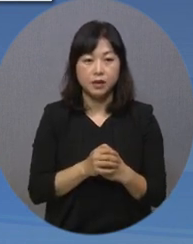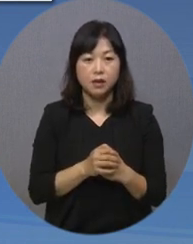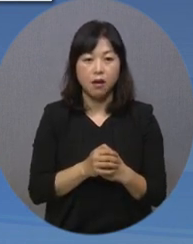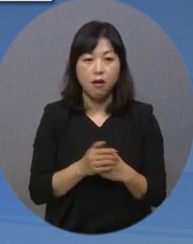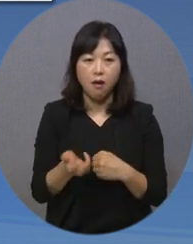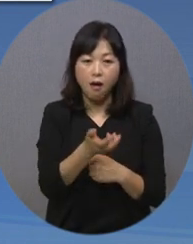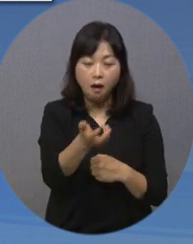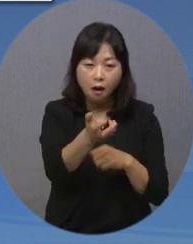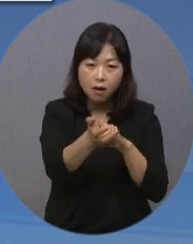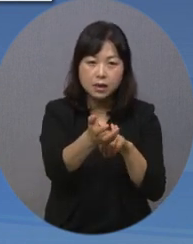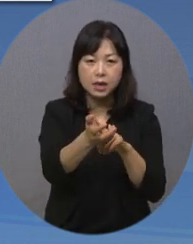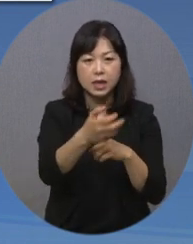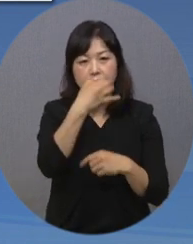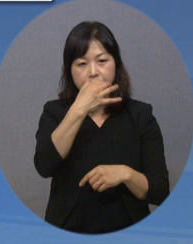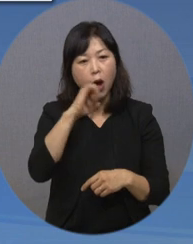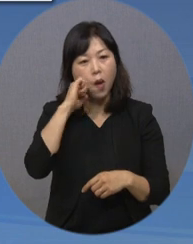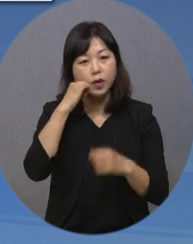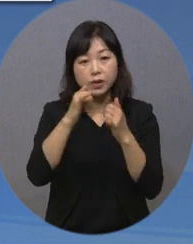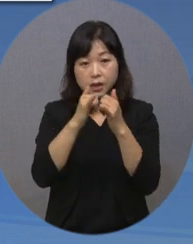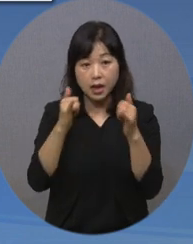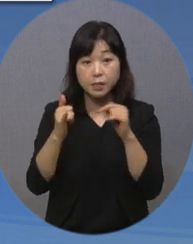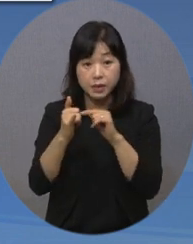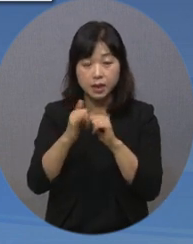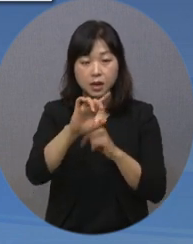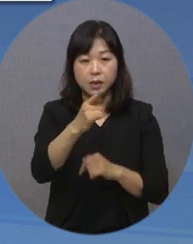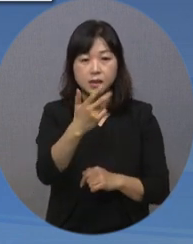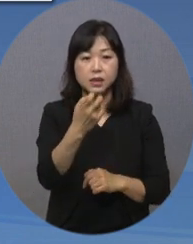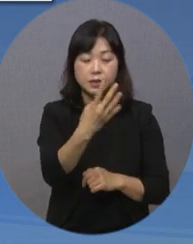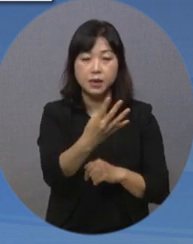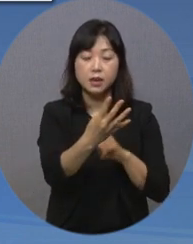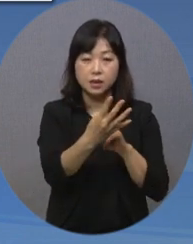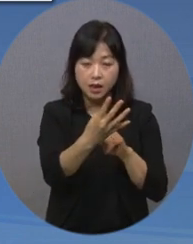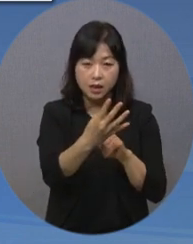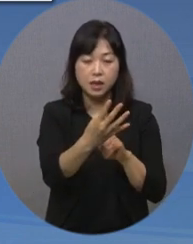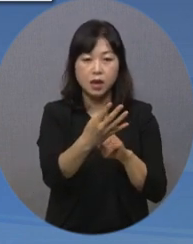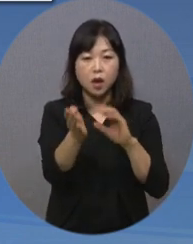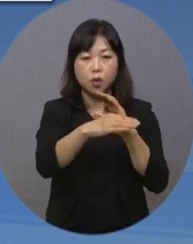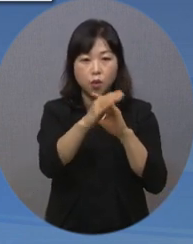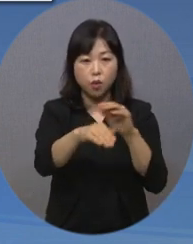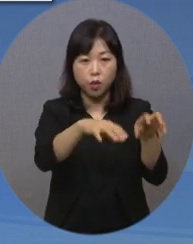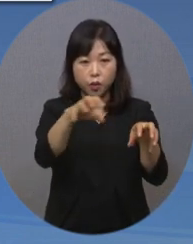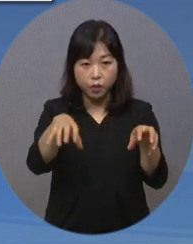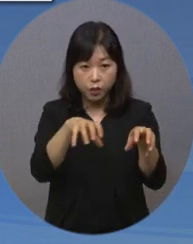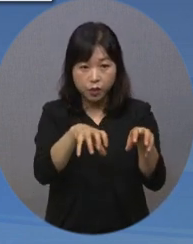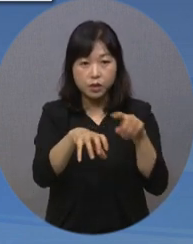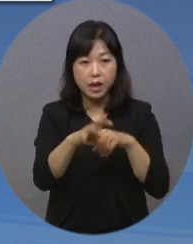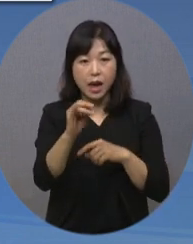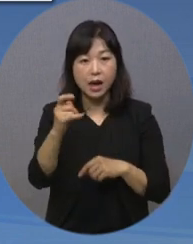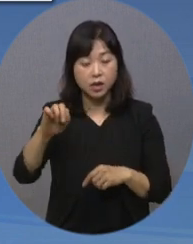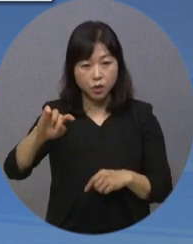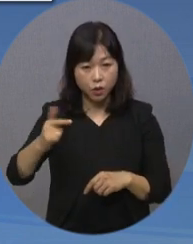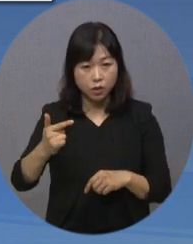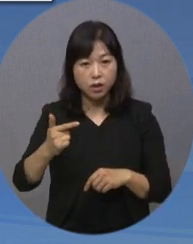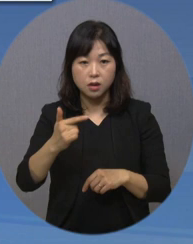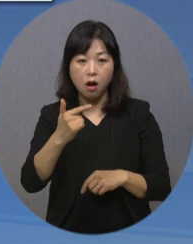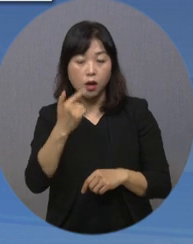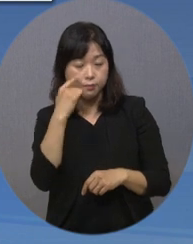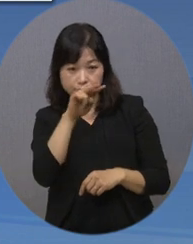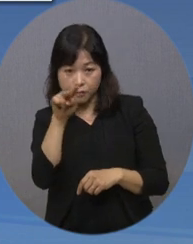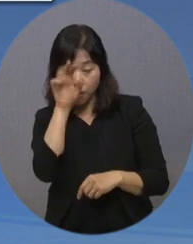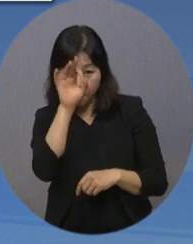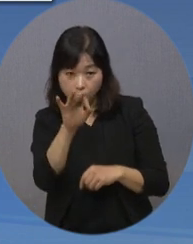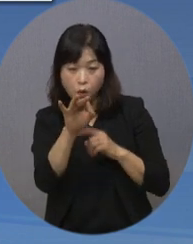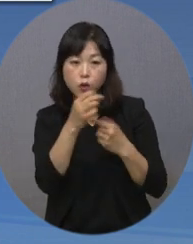174개 공공시설의 접근성 정보를 아이콘 등 시각 정보로 확인할 수 있습니다. 서울시는